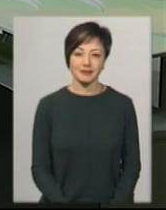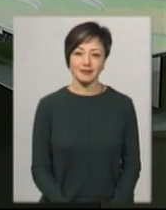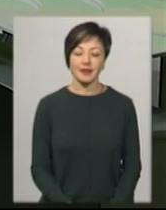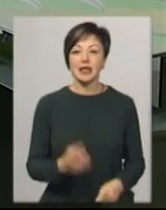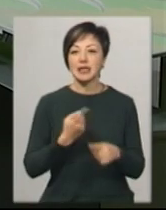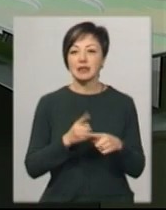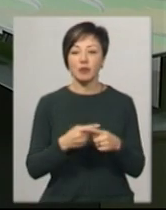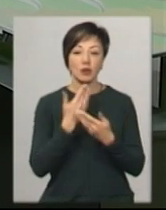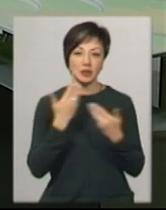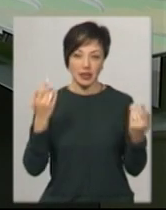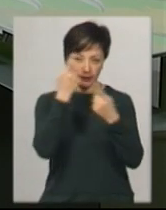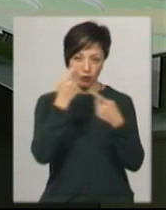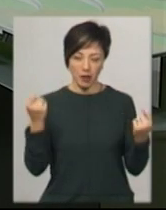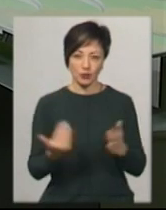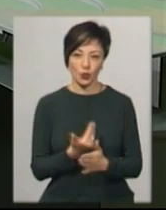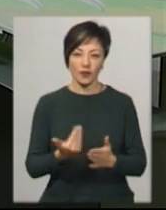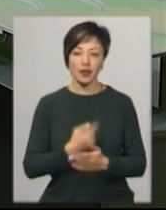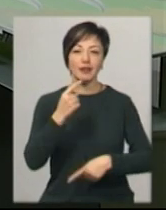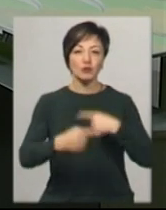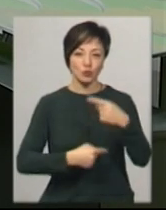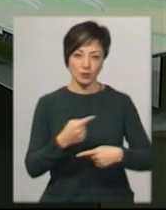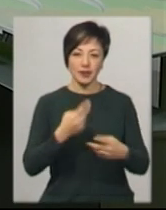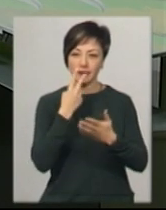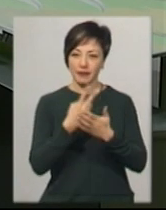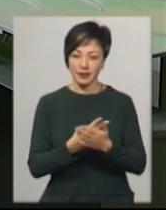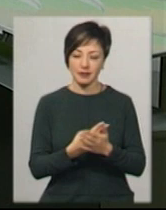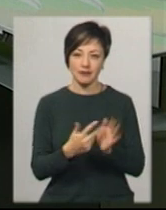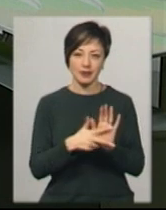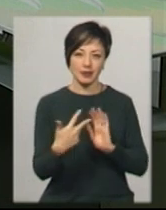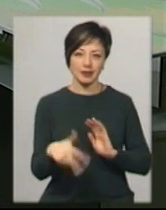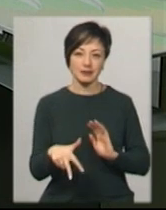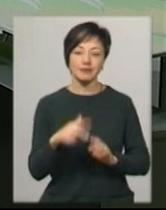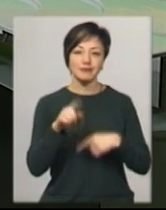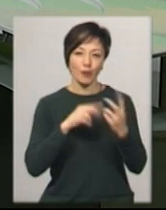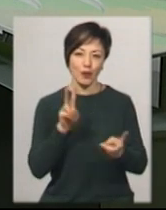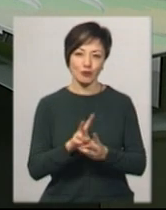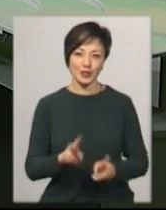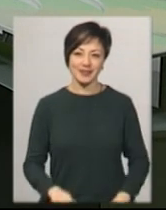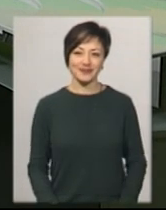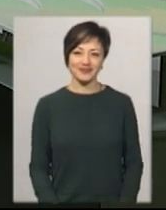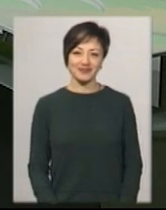Це була остання інформація цього випуску. Наступний в ефірі – дивіться о 20.30. Побачимось!